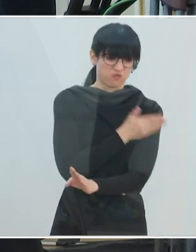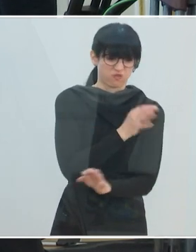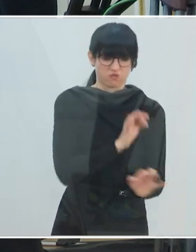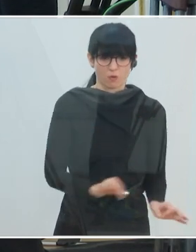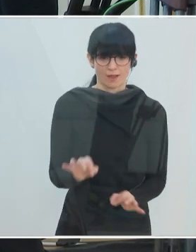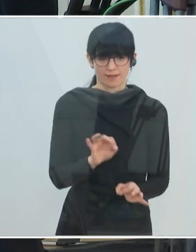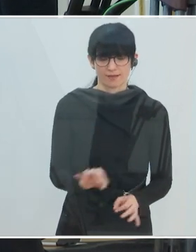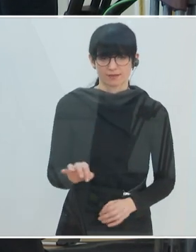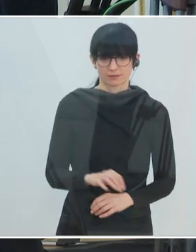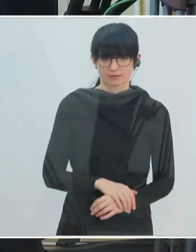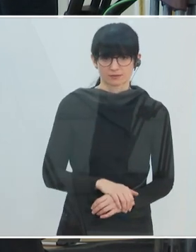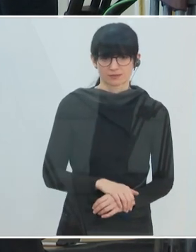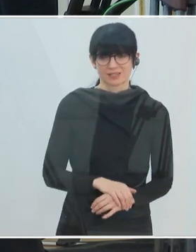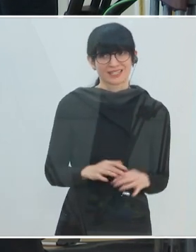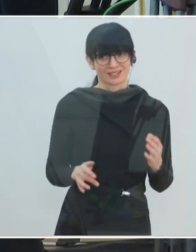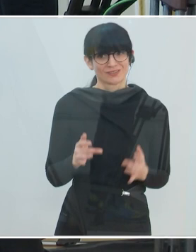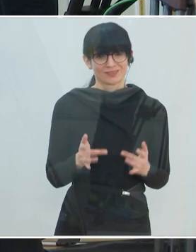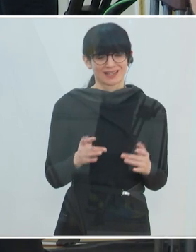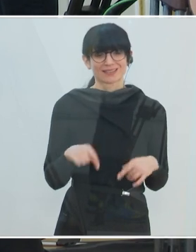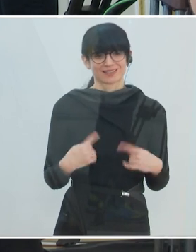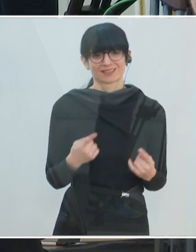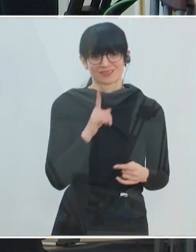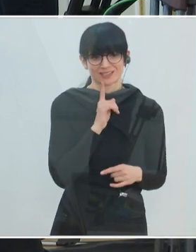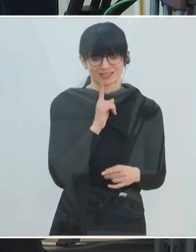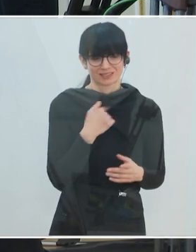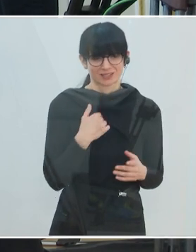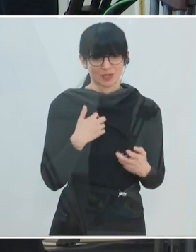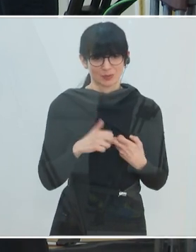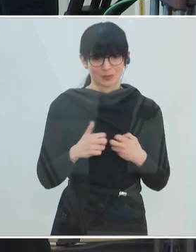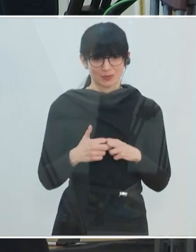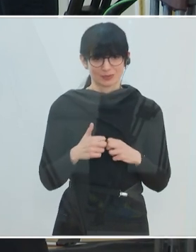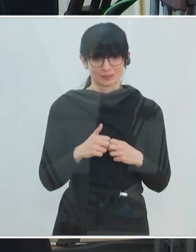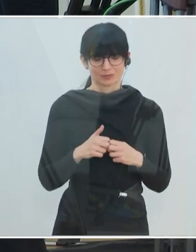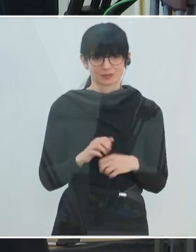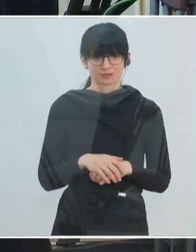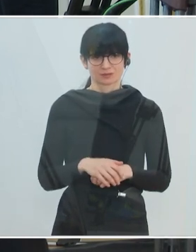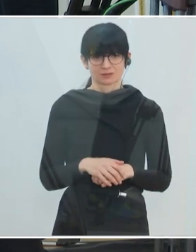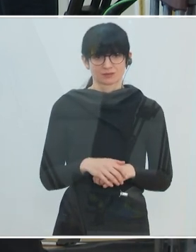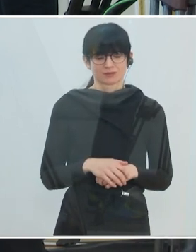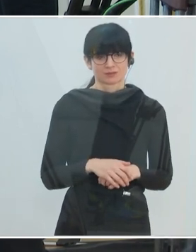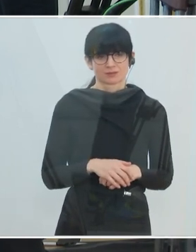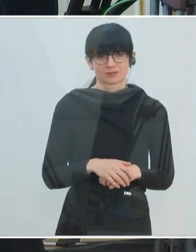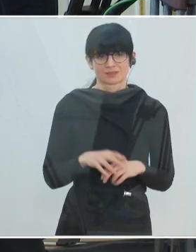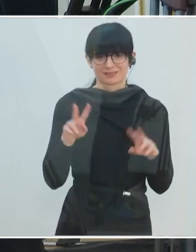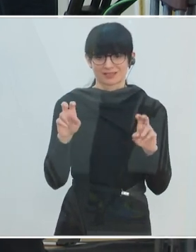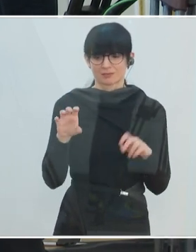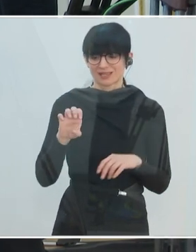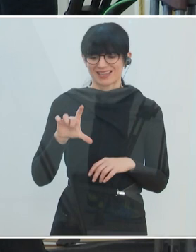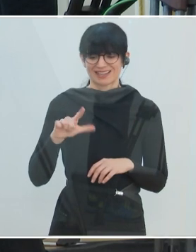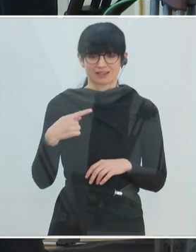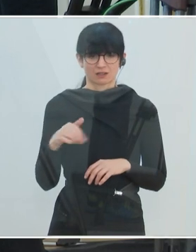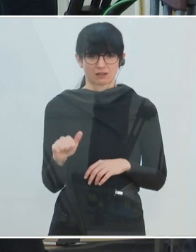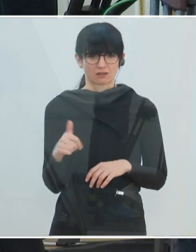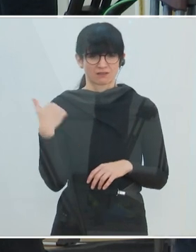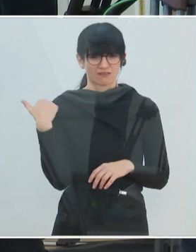quasi vorher machen müssen? Dann hätten wir jetzt vielleicht doch weniger Probleme, sag ich mal. Und noch eine anschließende Frage an den Kollegen wegen Elga. Es gab